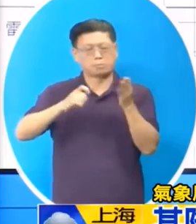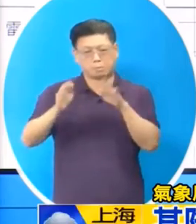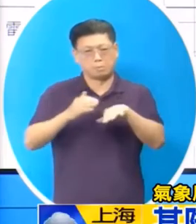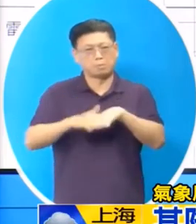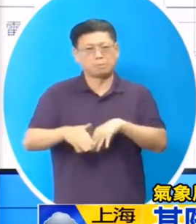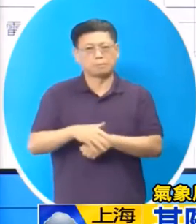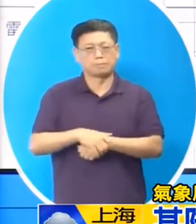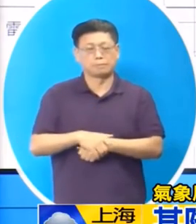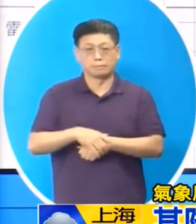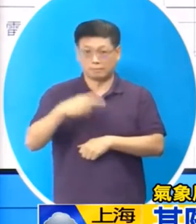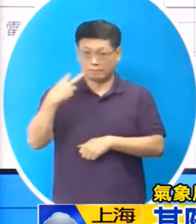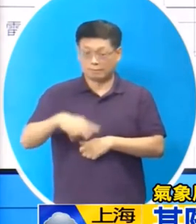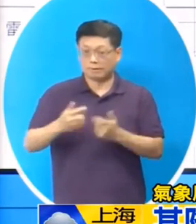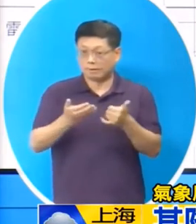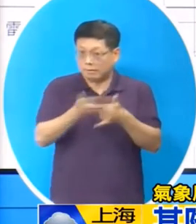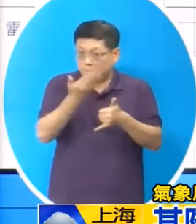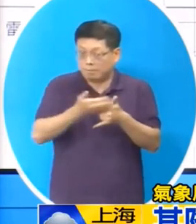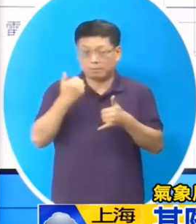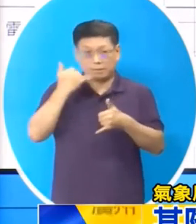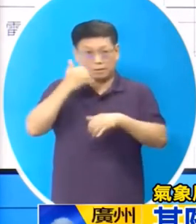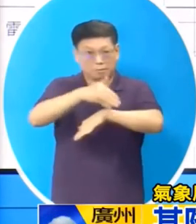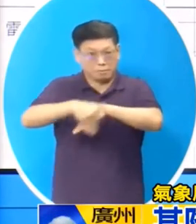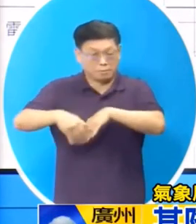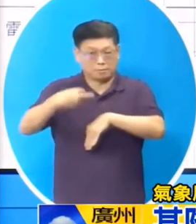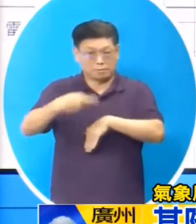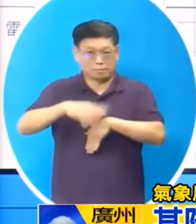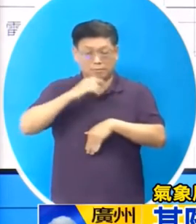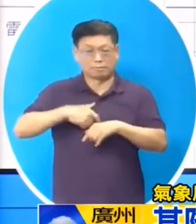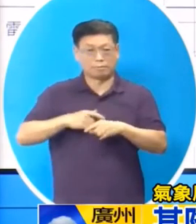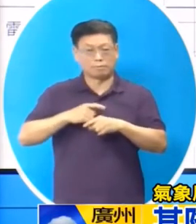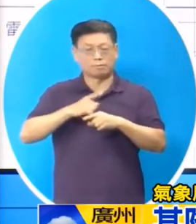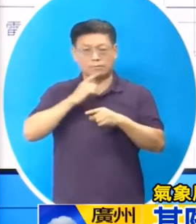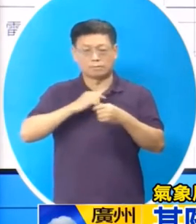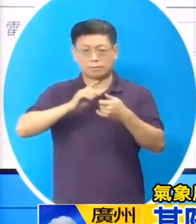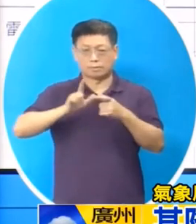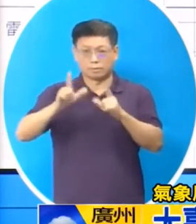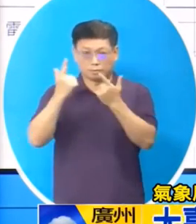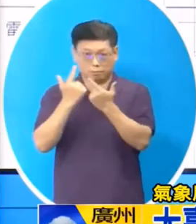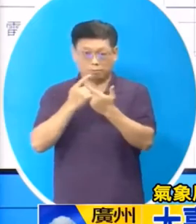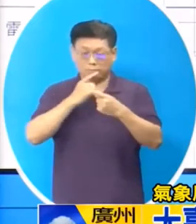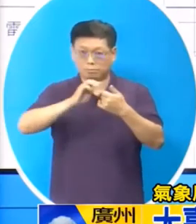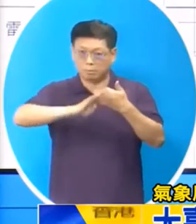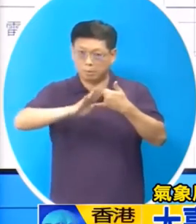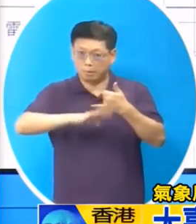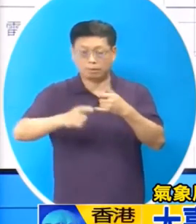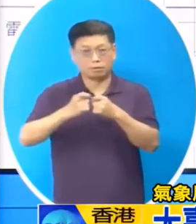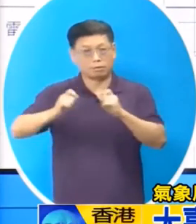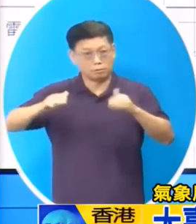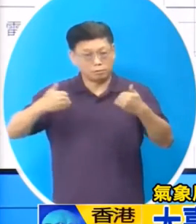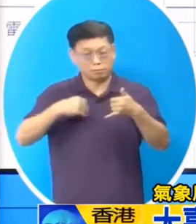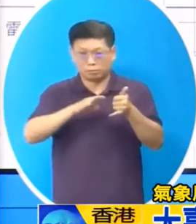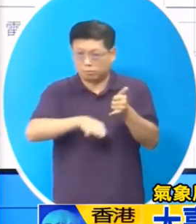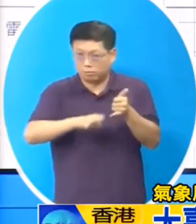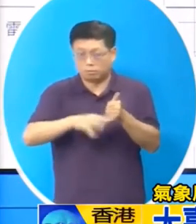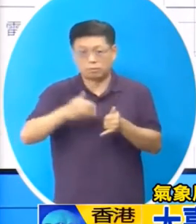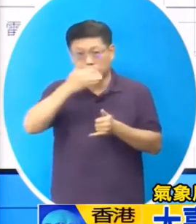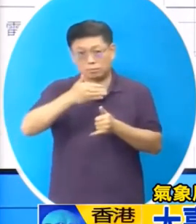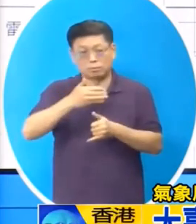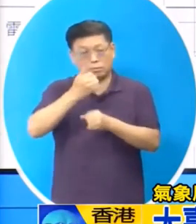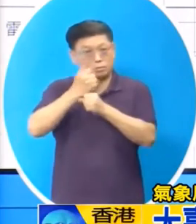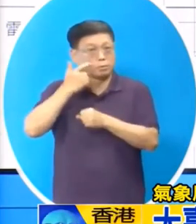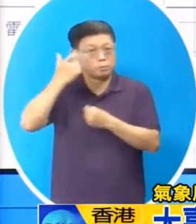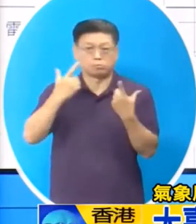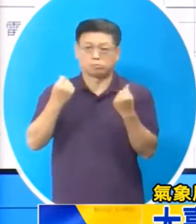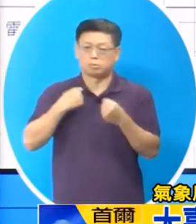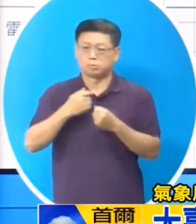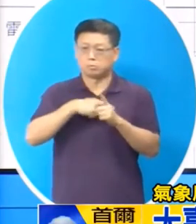风北部沿海地区大台北地区东半部沿海恒春半岛南部沿海澎湖和马祖